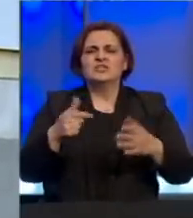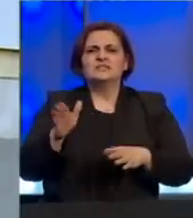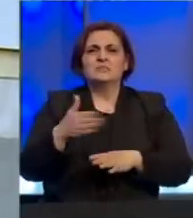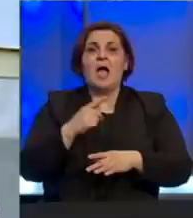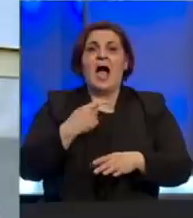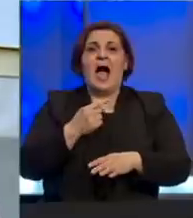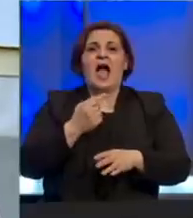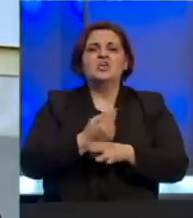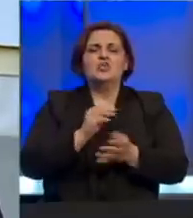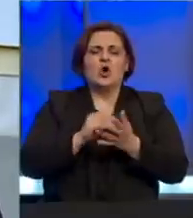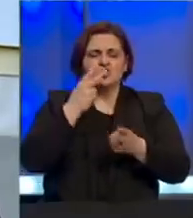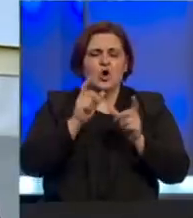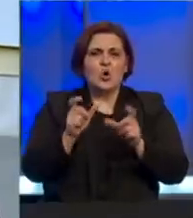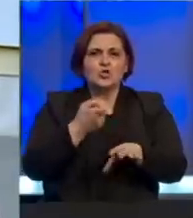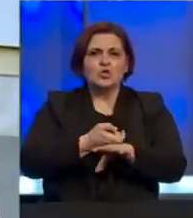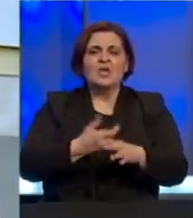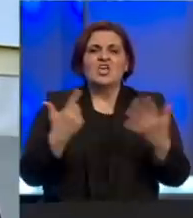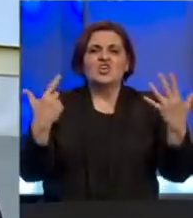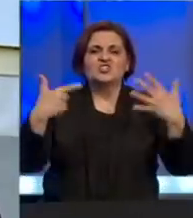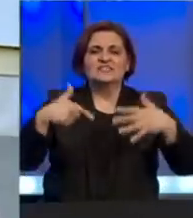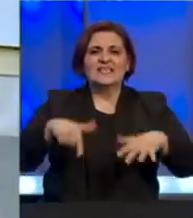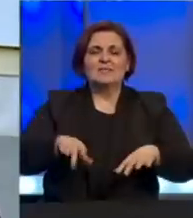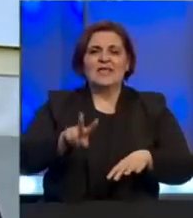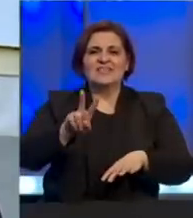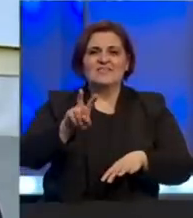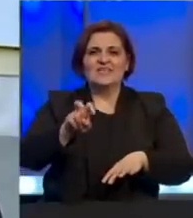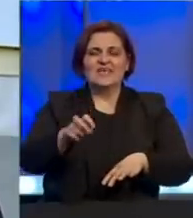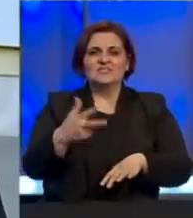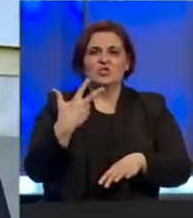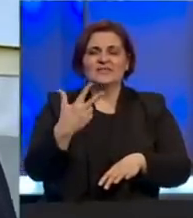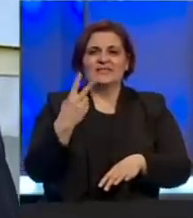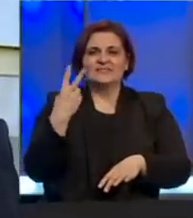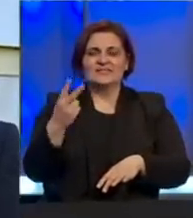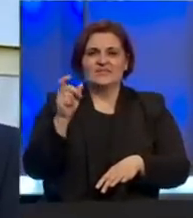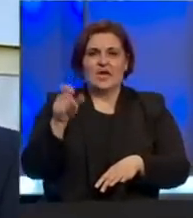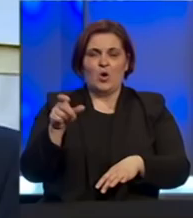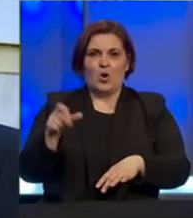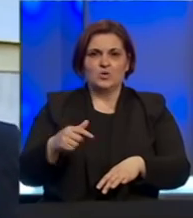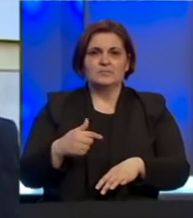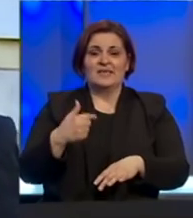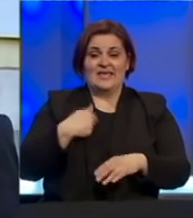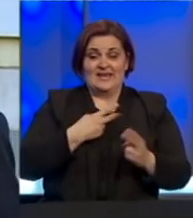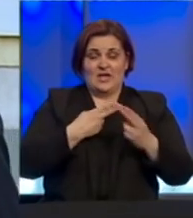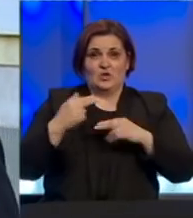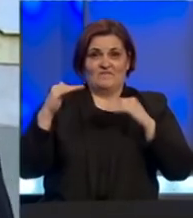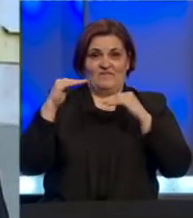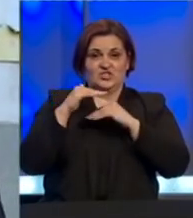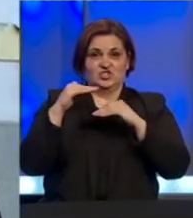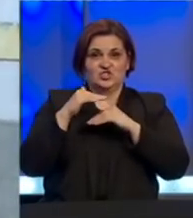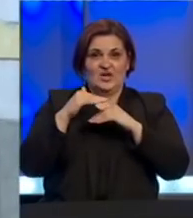zdravstvenim nazorom se nalazi još 7.232 lica. Naš gost večeras je